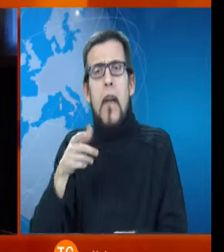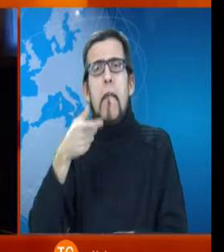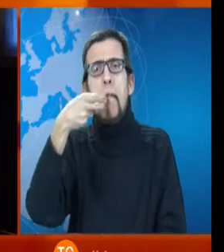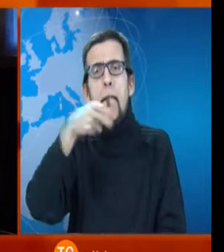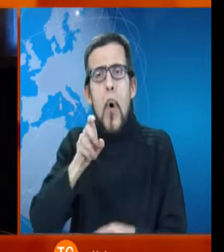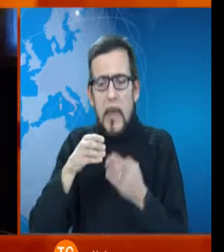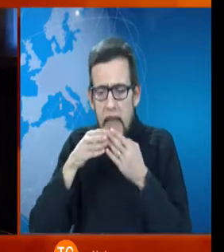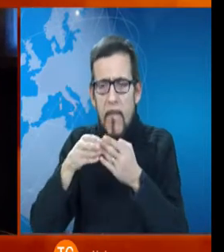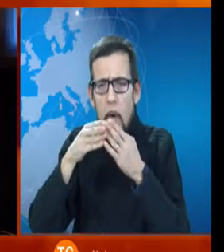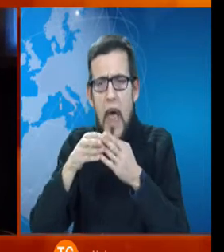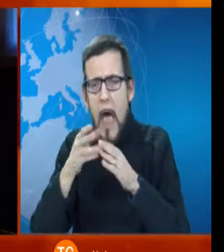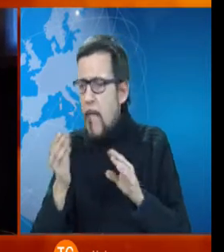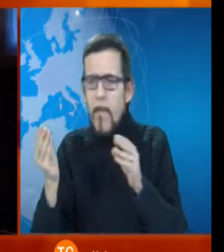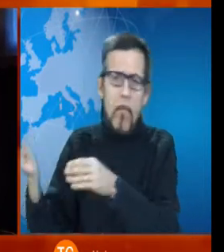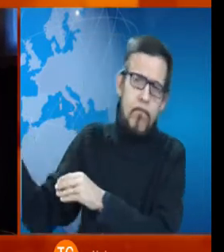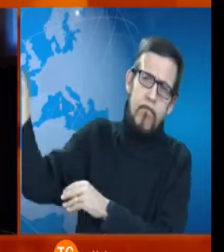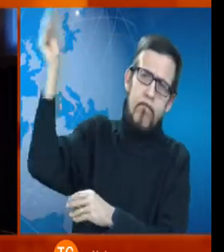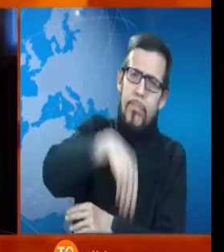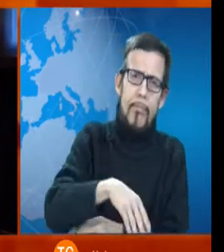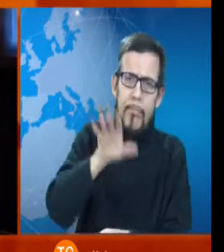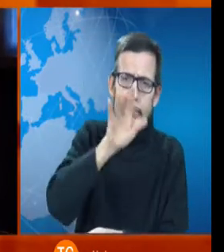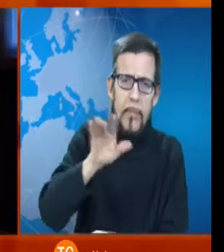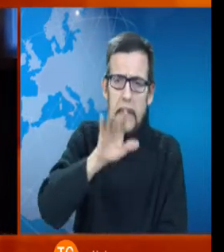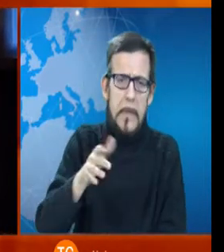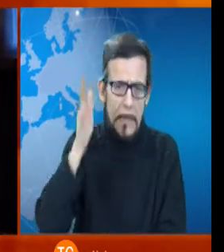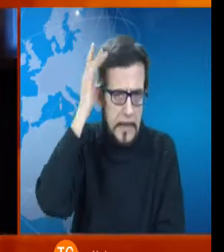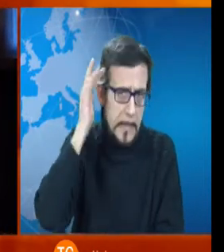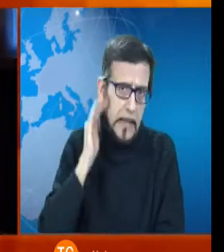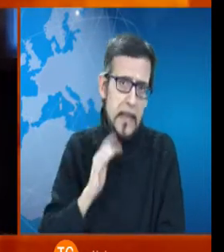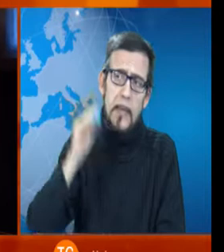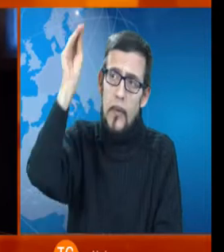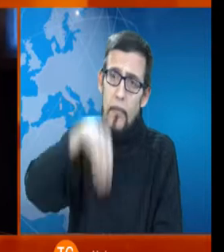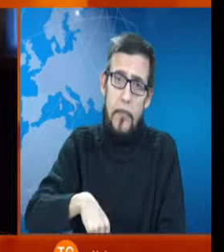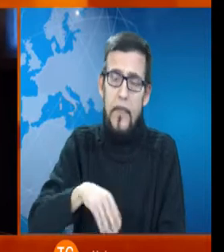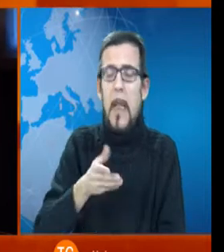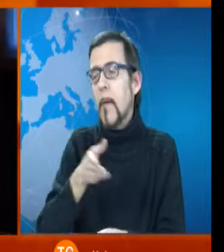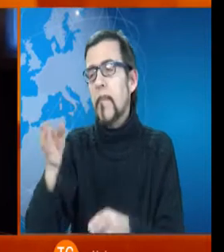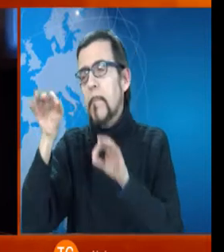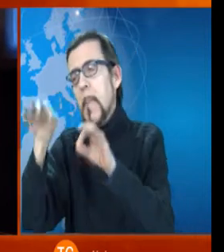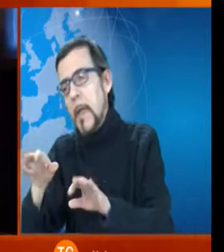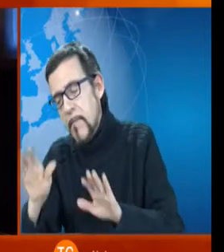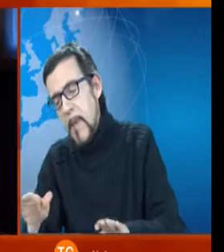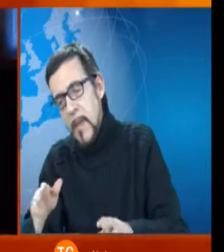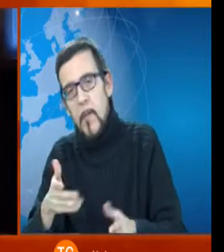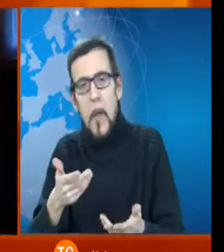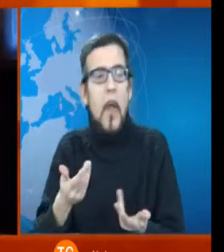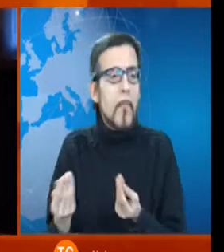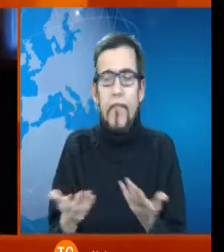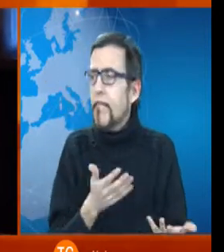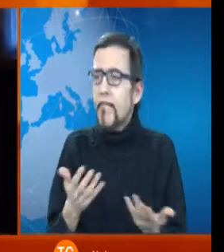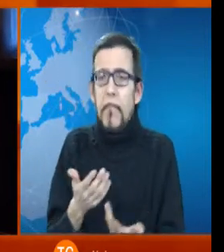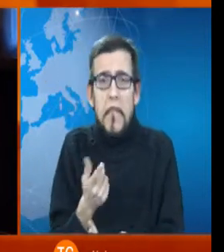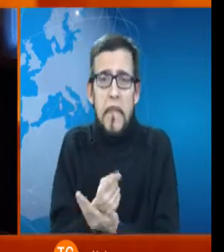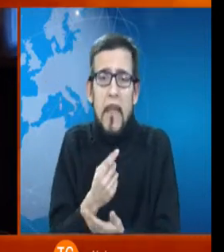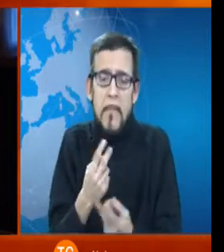occupazione perché mette come dicevamo prima a frutto quella che è la sua dote di disegnatore, ha